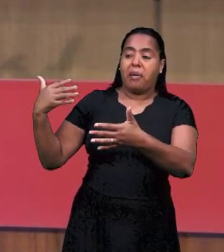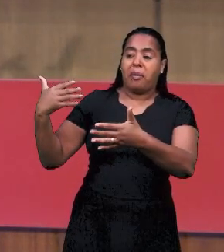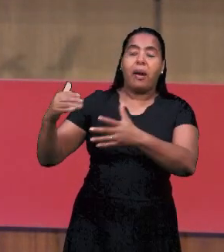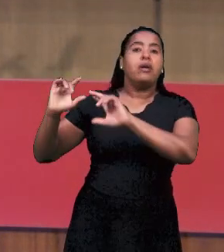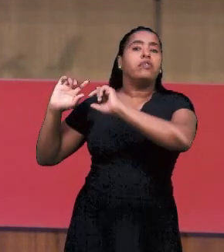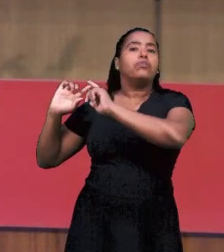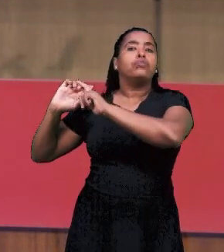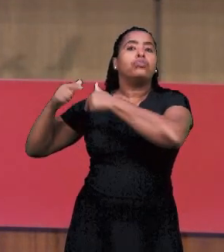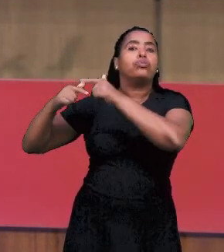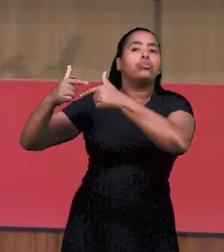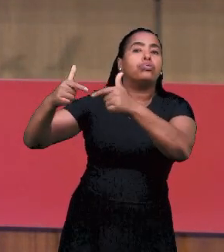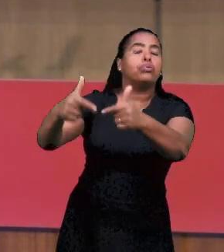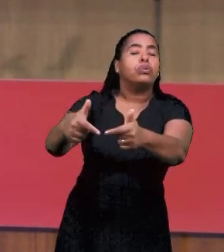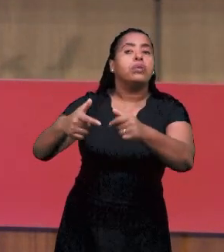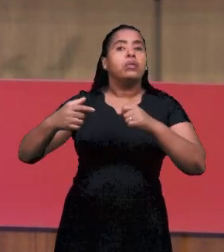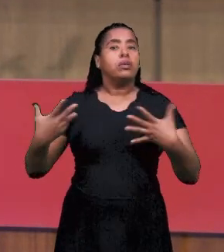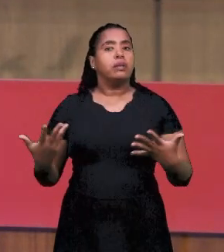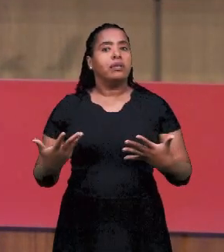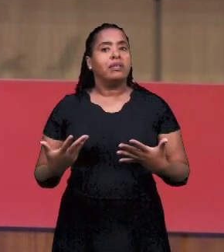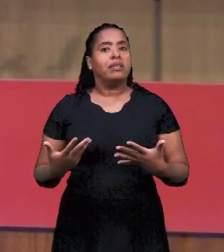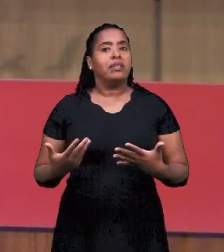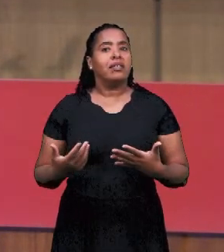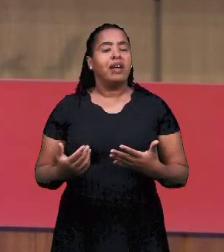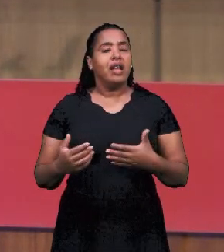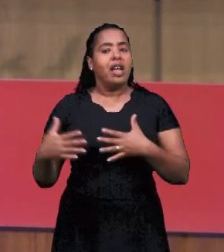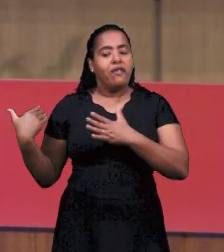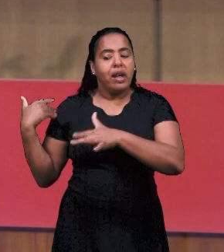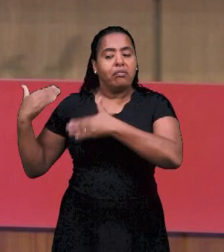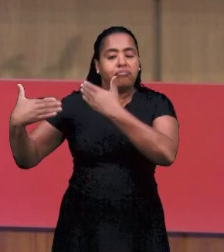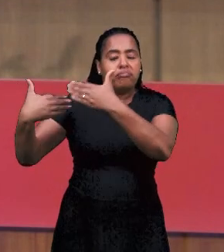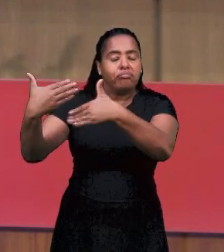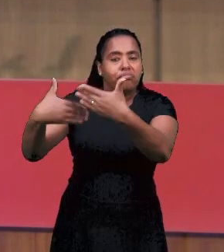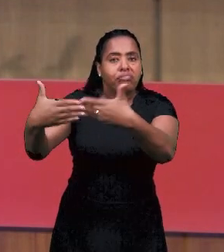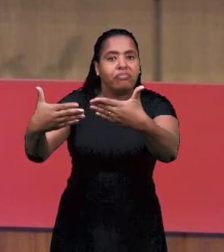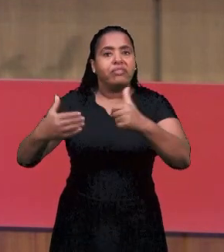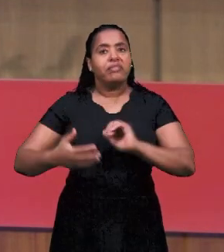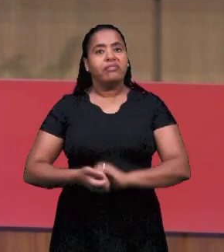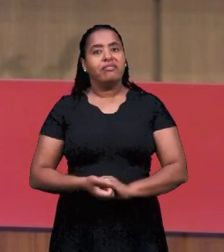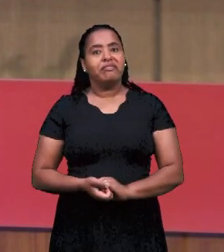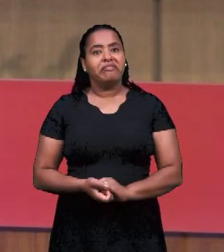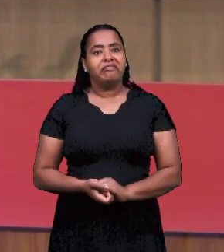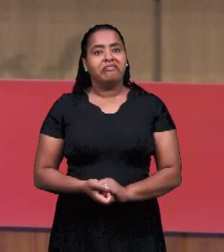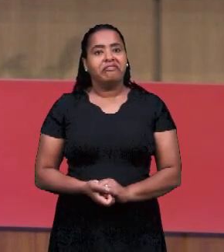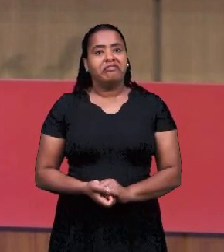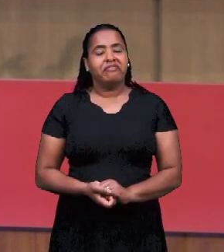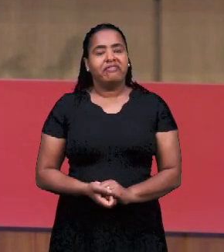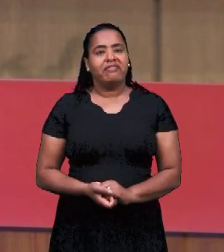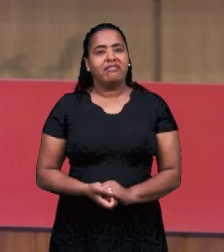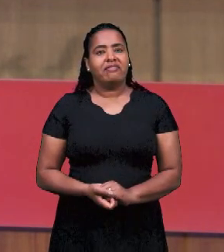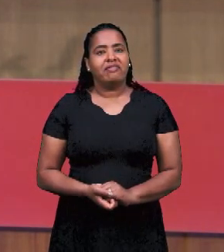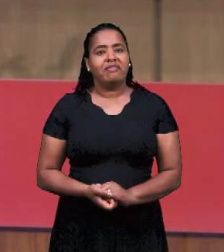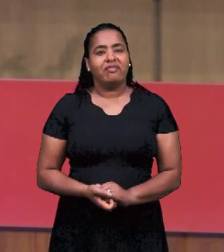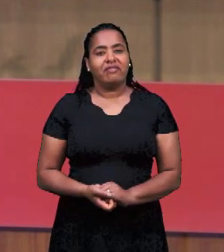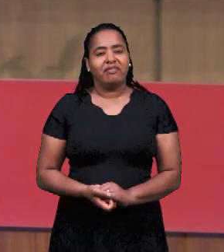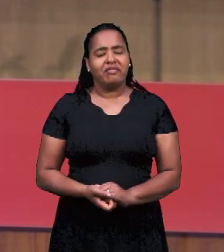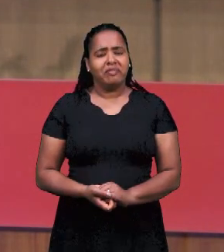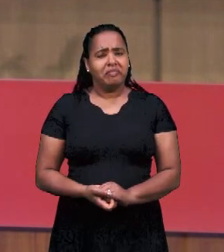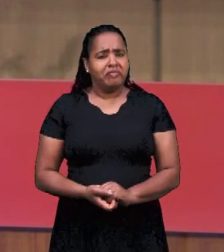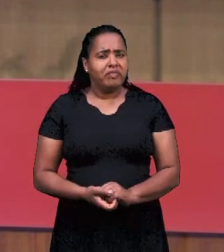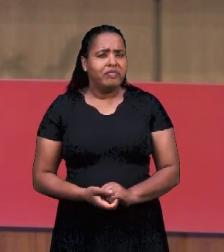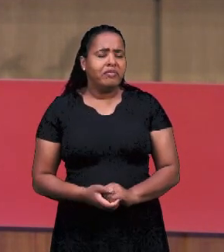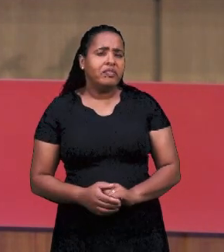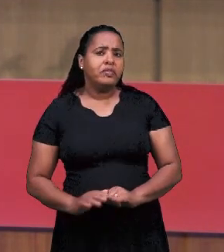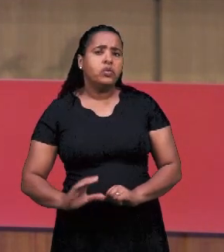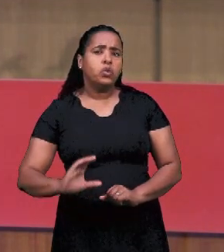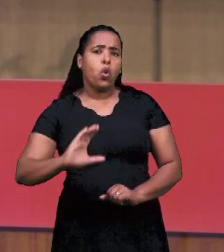научился от Ионы. Пастора Иона. От пастора Бахуса. И все это передается.